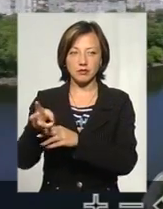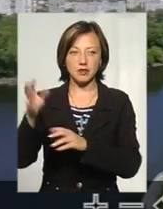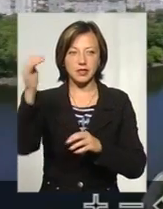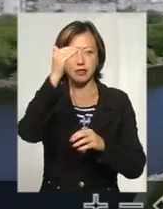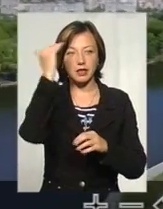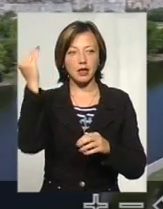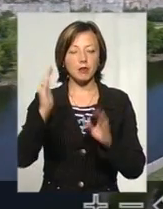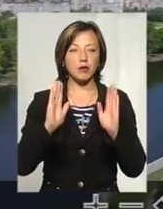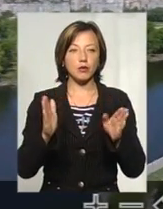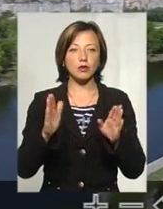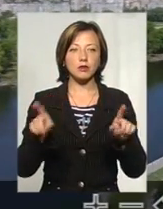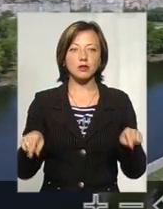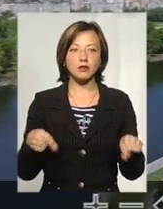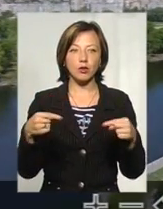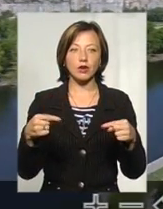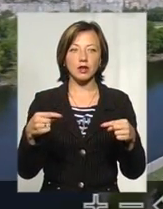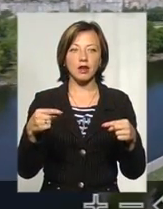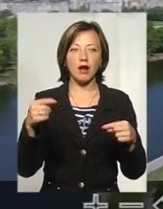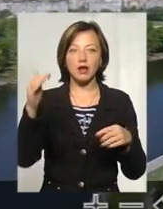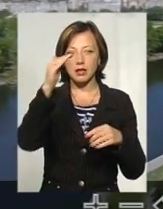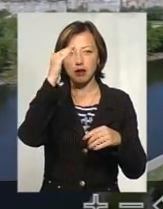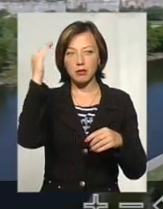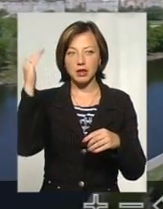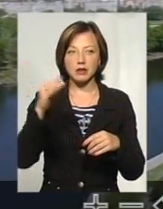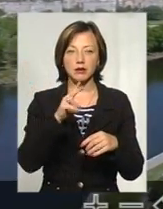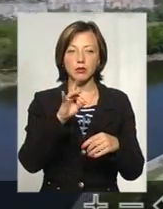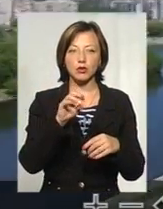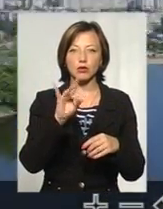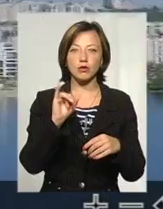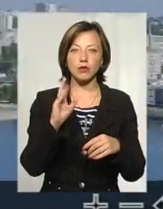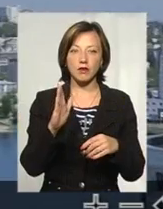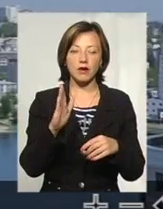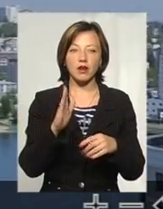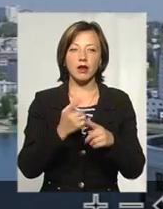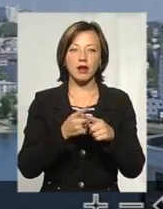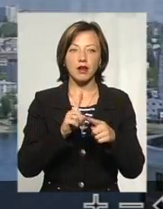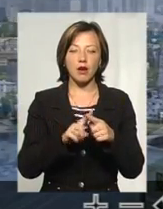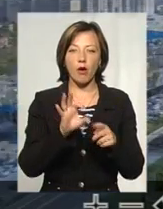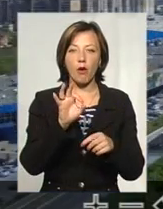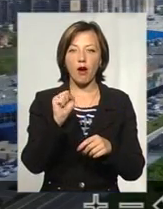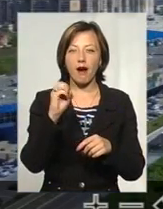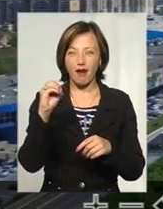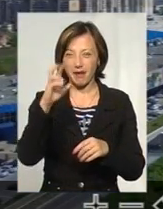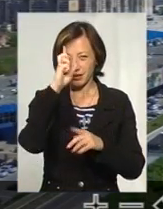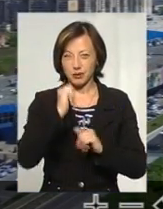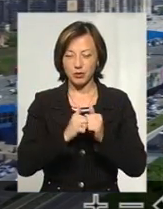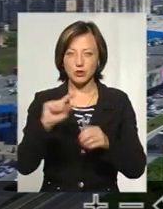ми будемо створювати небесний проскурів, якщо ви колись, може, бачили. У Дубаях було створено такий перший